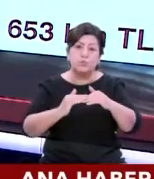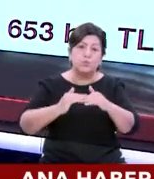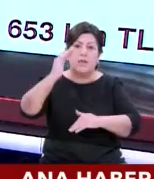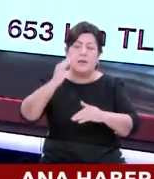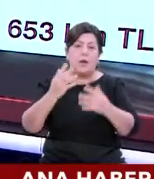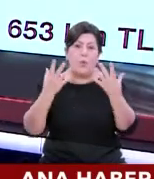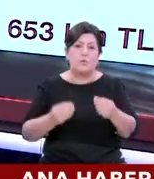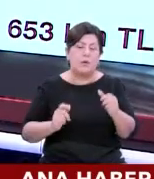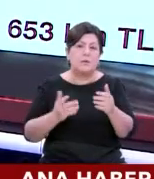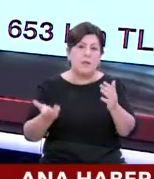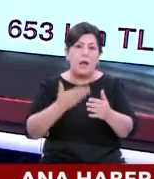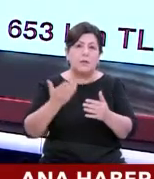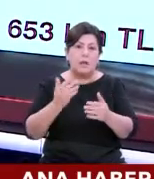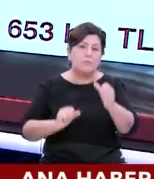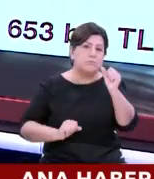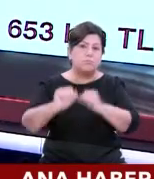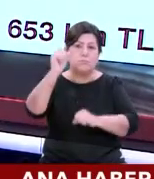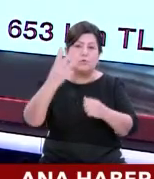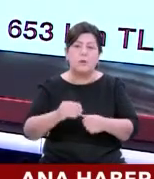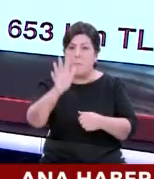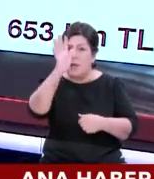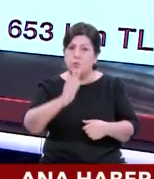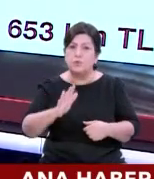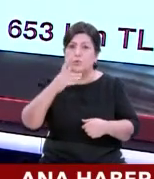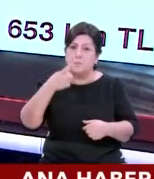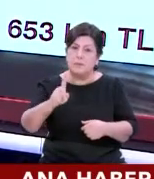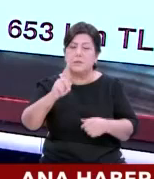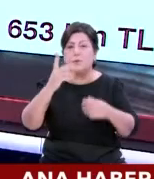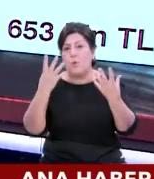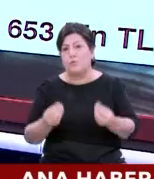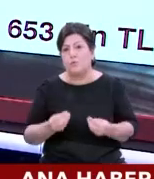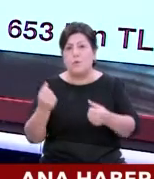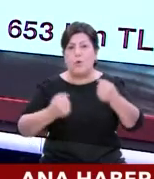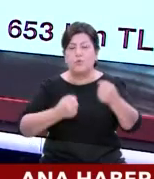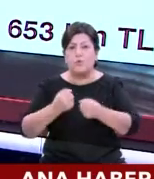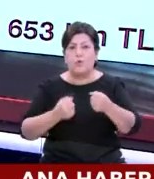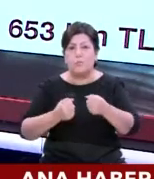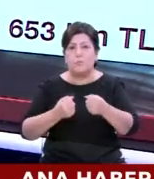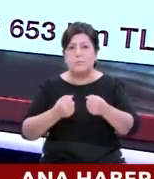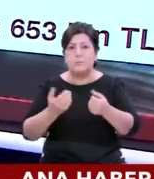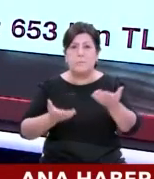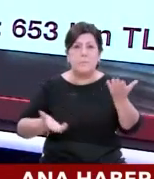daha da yükselecek bu 500 bin TL'e dayanacak. Evet otomobil piyasasındaki durum böyle.